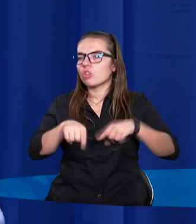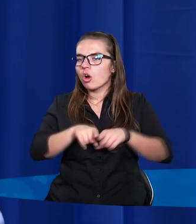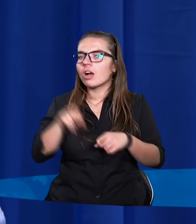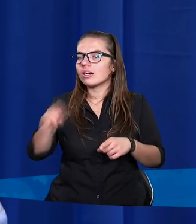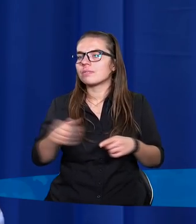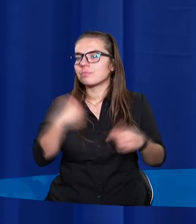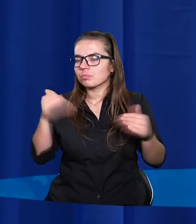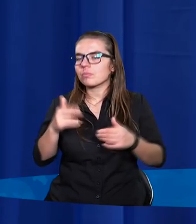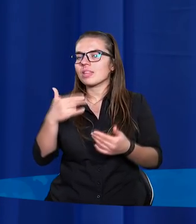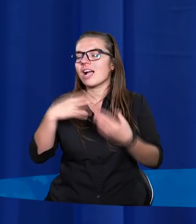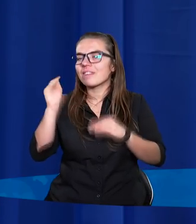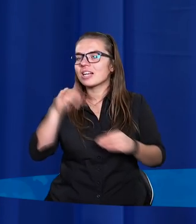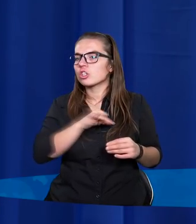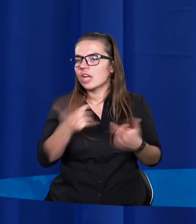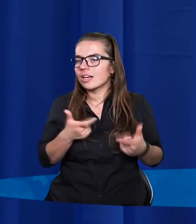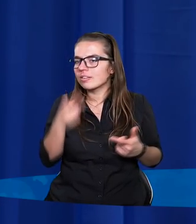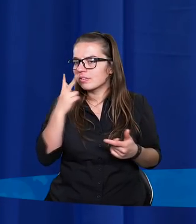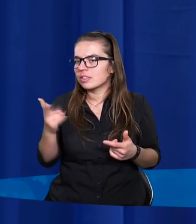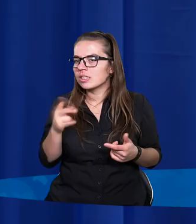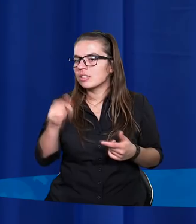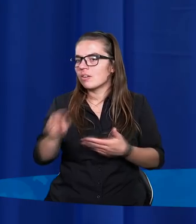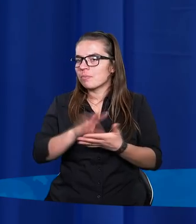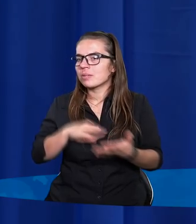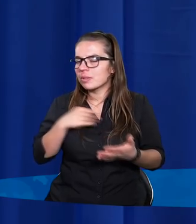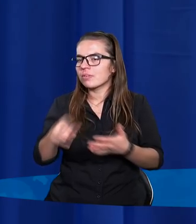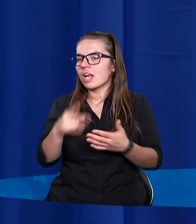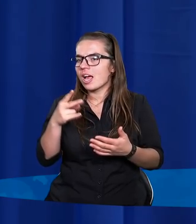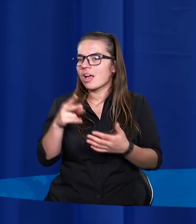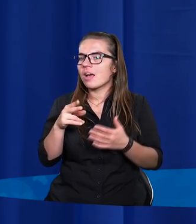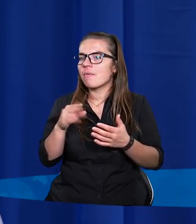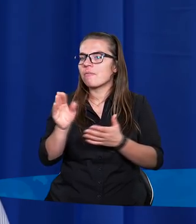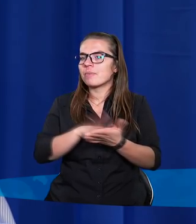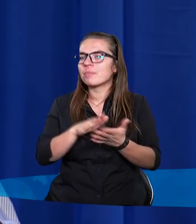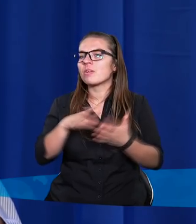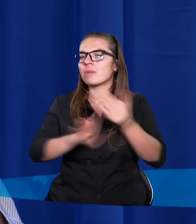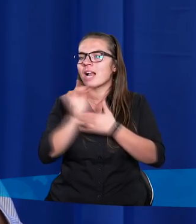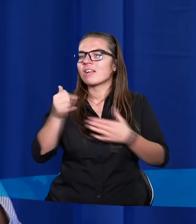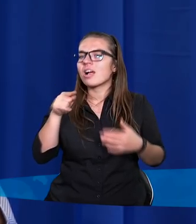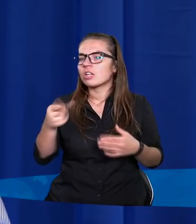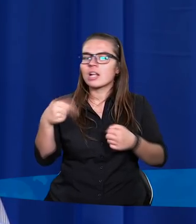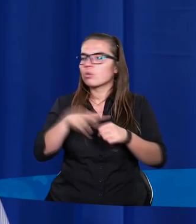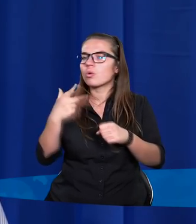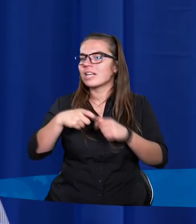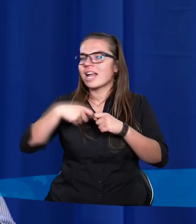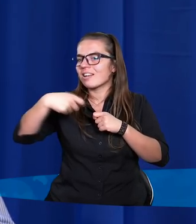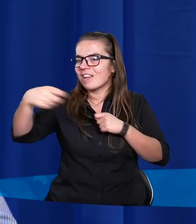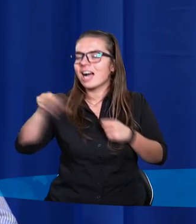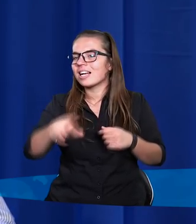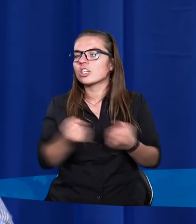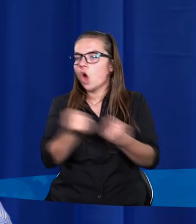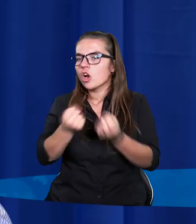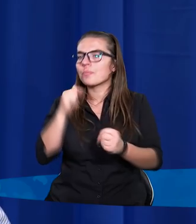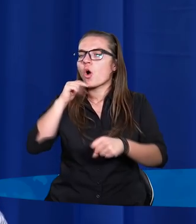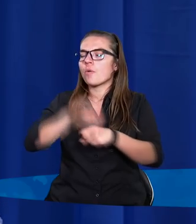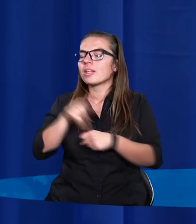aby usunąć na wieki grzech. I w Biblii, w tym Nowym Testamencie Bóg przedstawia się jako ten, który nie zwleka co prawda z dotrzymaniem